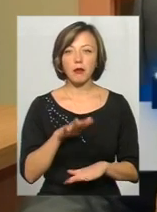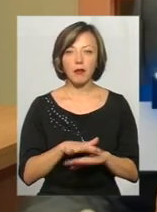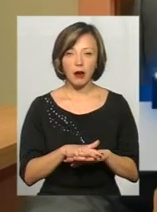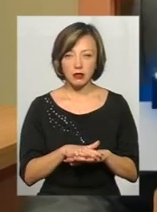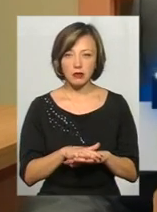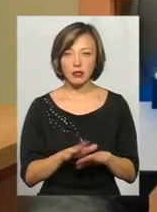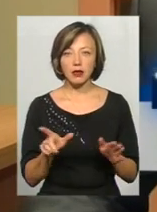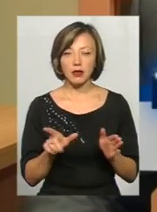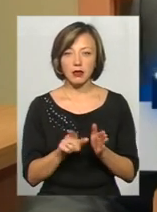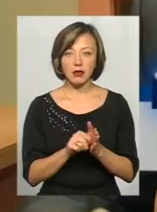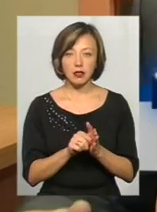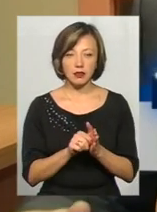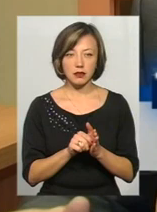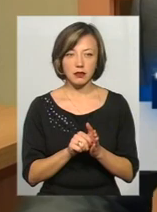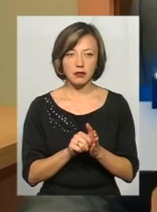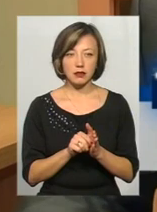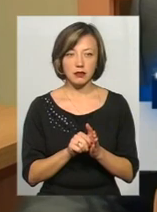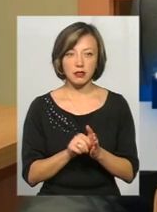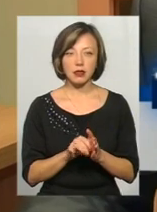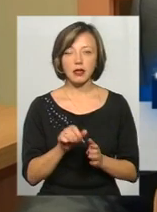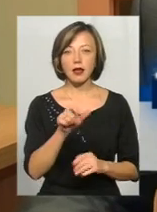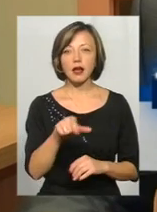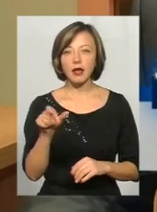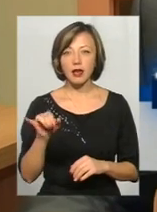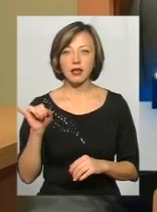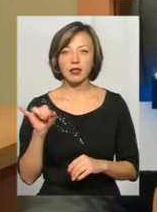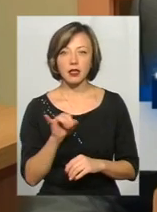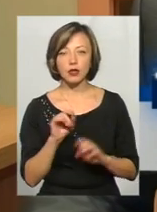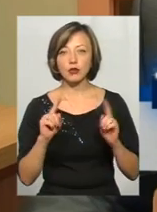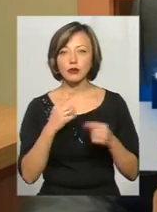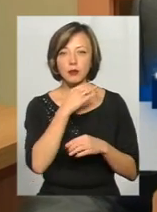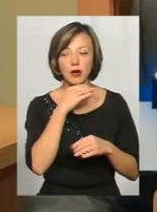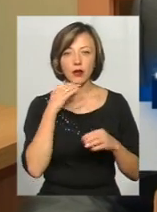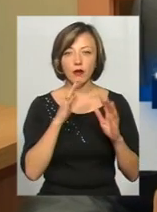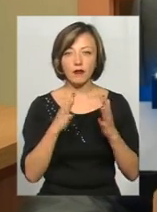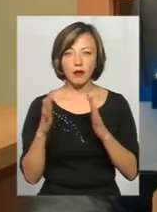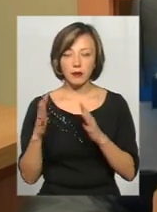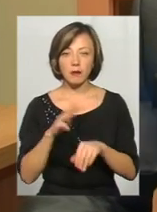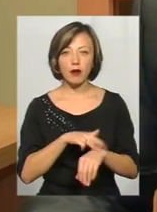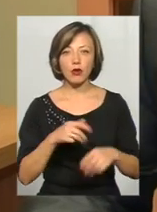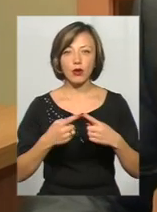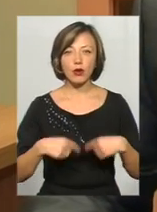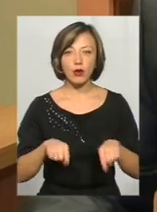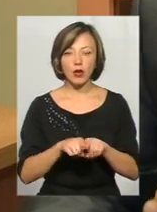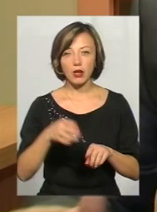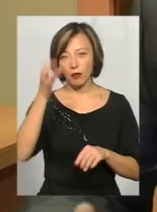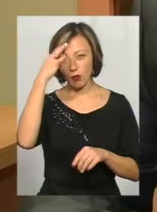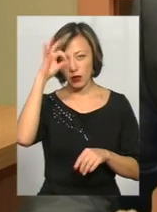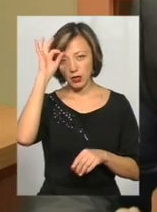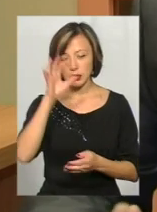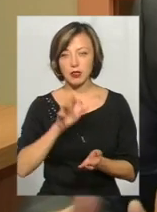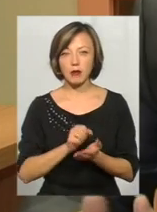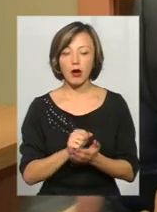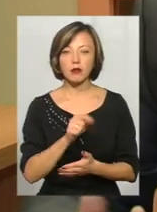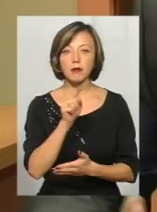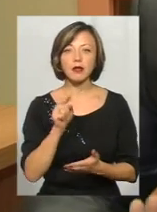і клієнт, і в дуже багатьох випадків і правоохоронні органи, органи поліції займаються